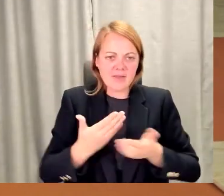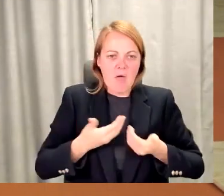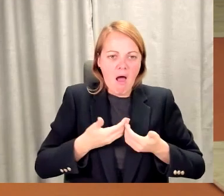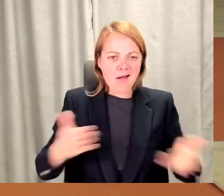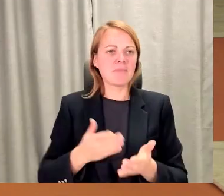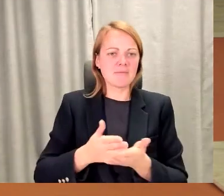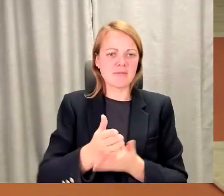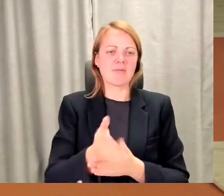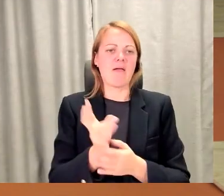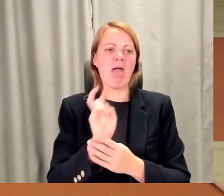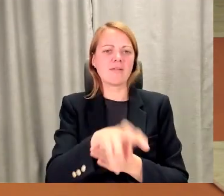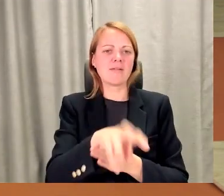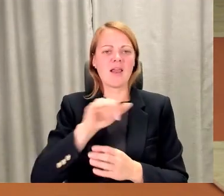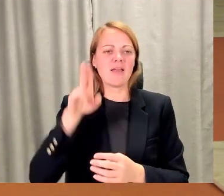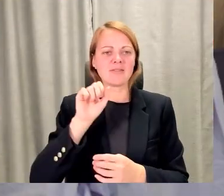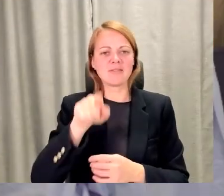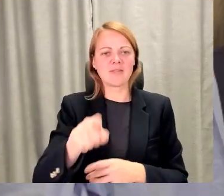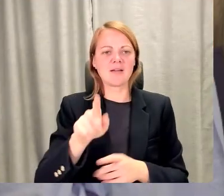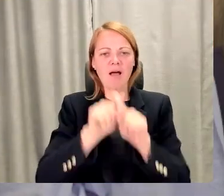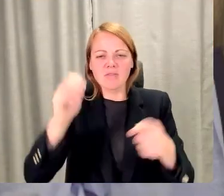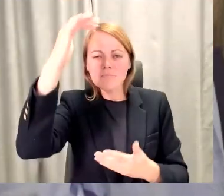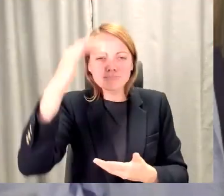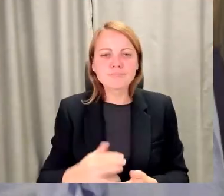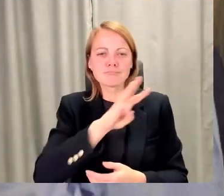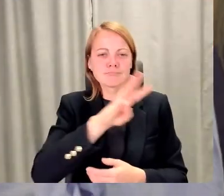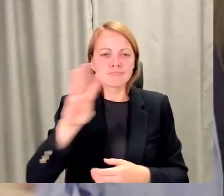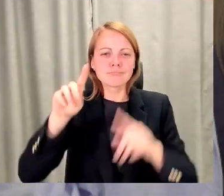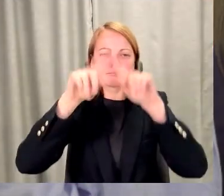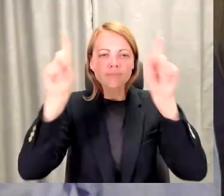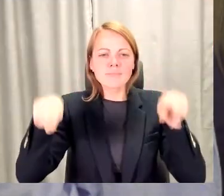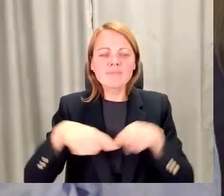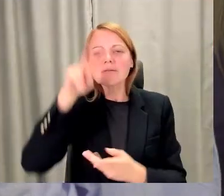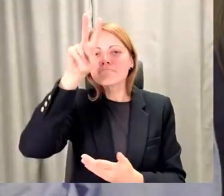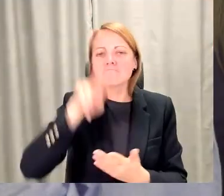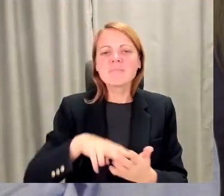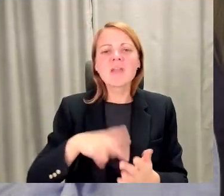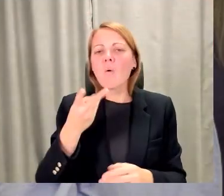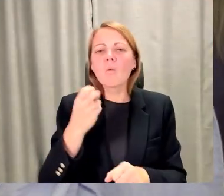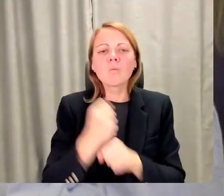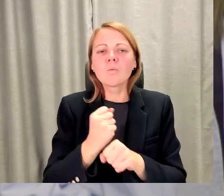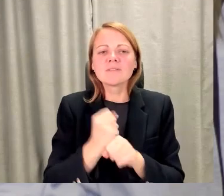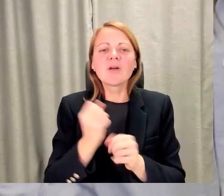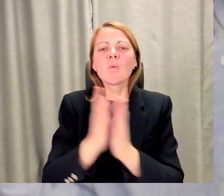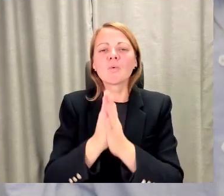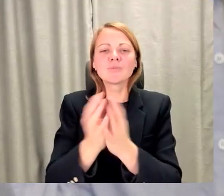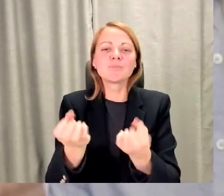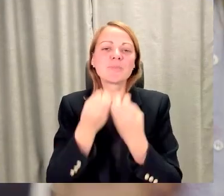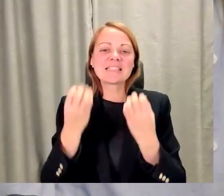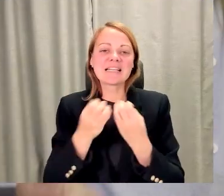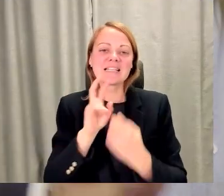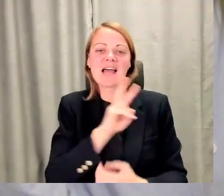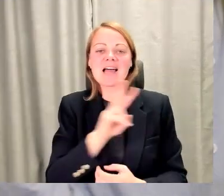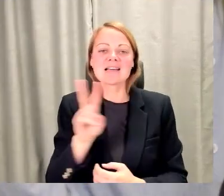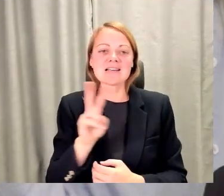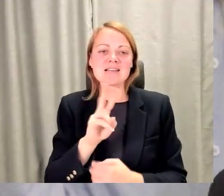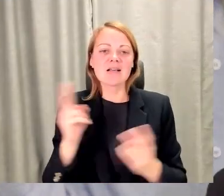tad mēs atveram kaut ko vaļā, mājaslapā un skatāmies, ko mēs varam praktiski darīt. Līnda, izstāstiet, lūdzu, kas ir tās praktiskās lietas, kas soļas,